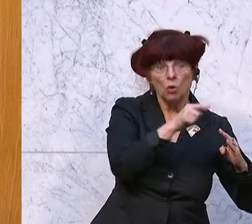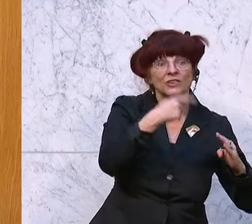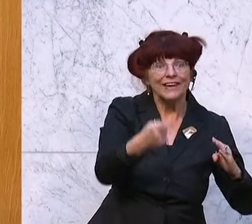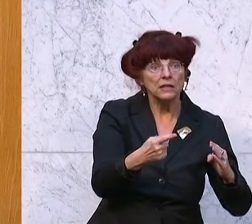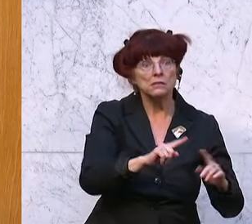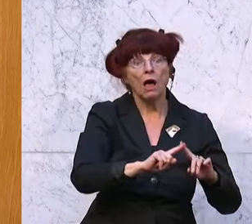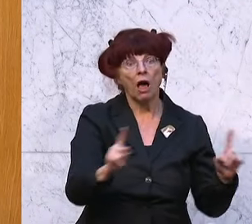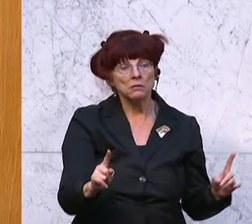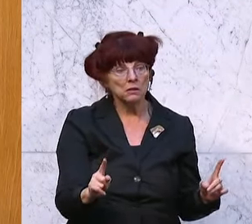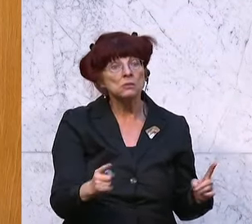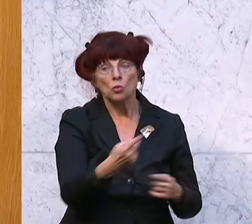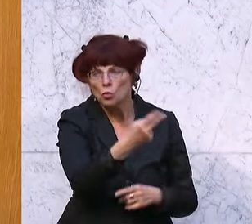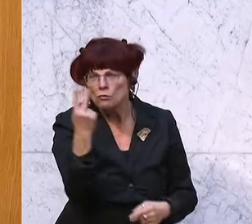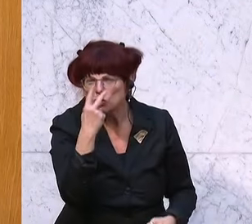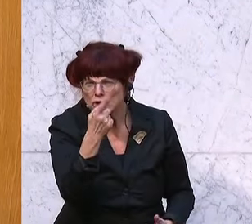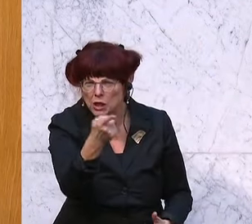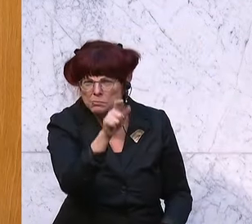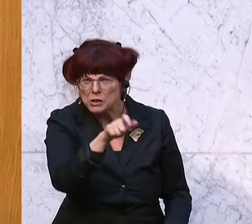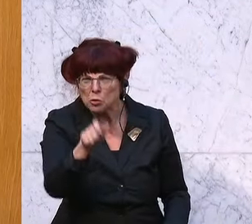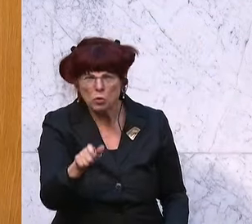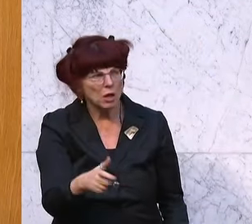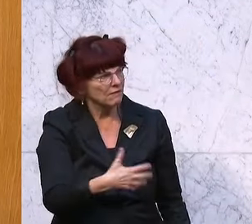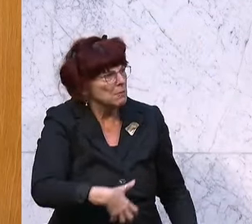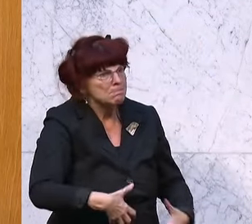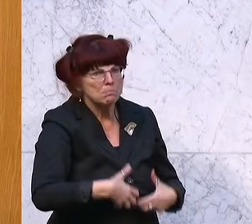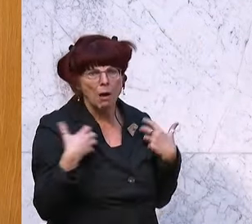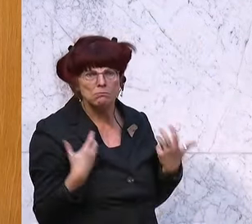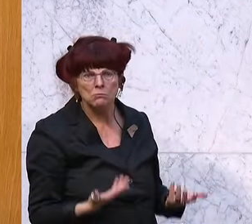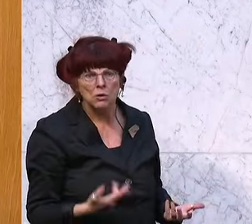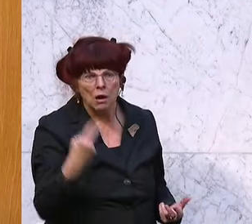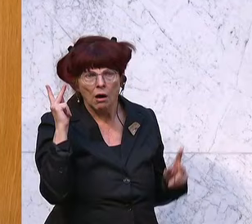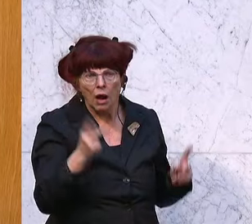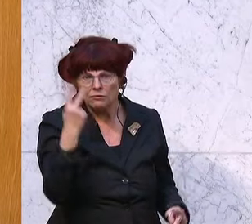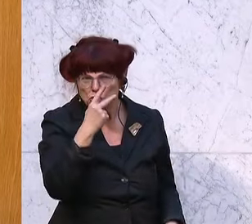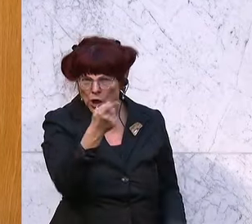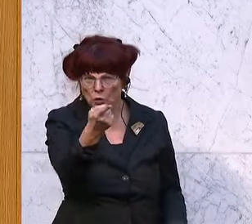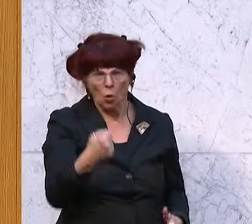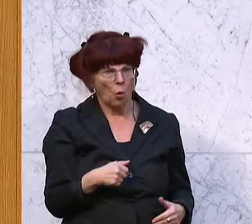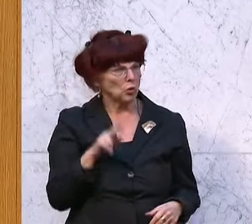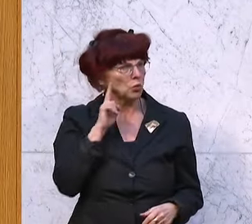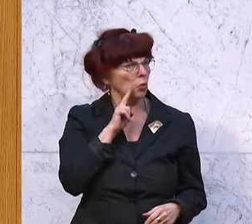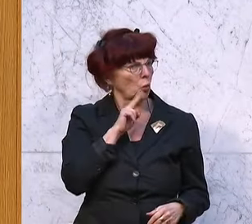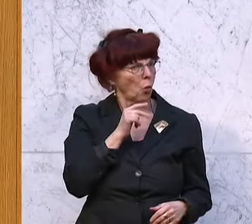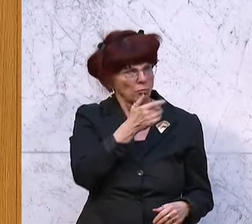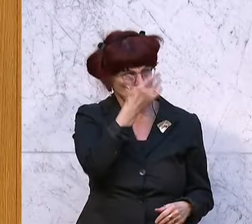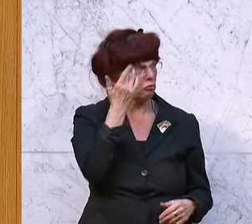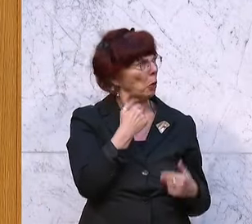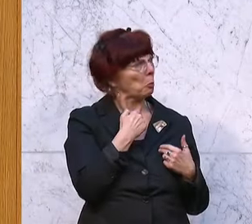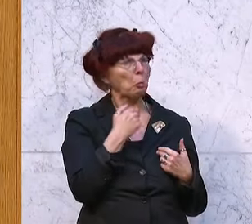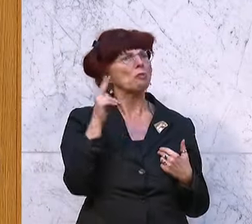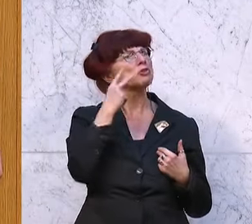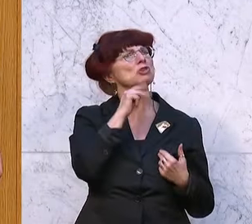Können Sie das vielleicht nachvollziehen oder ist Ihnen das tatsächlich so fremd, wie Sie immer tun oder wie es den Eindruck erweckt?